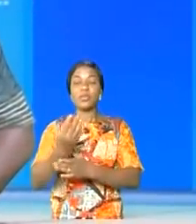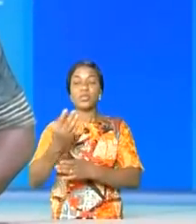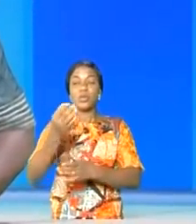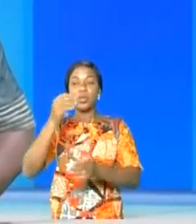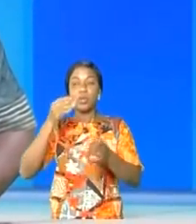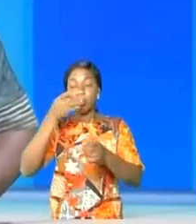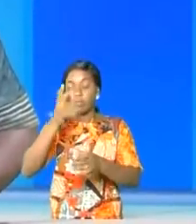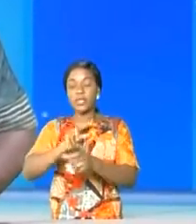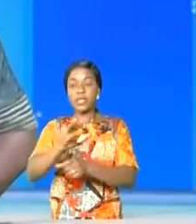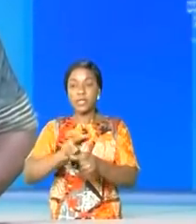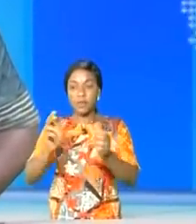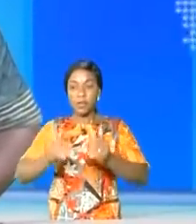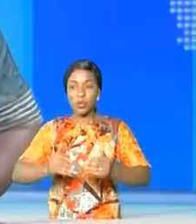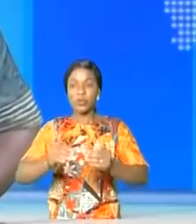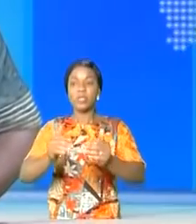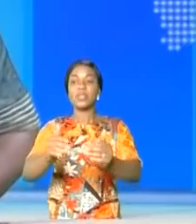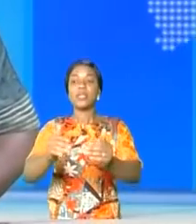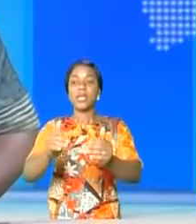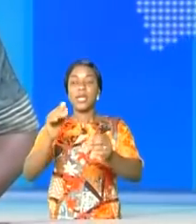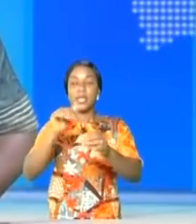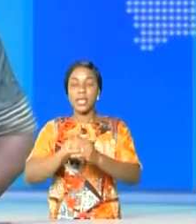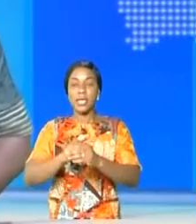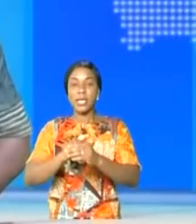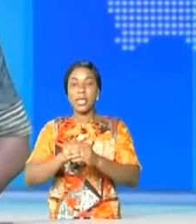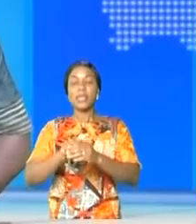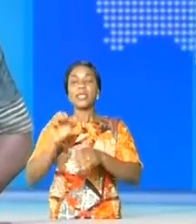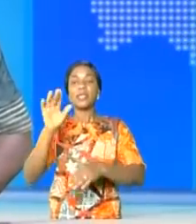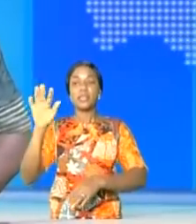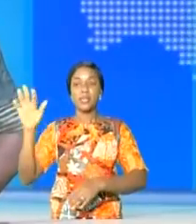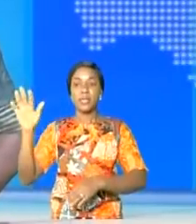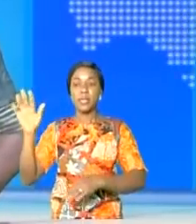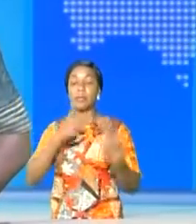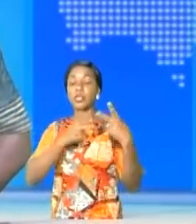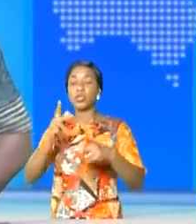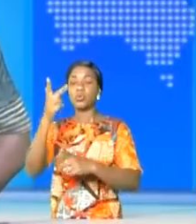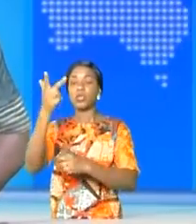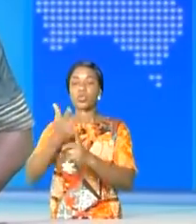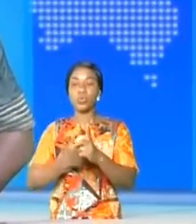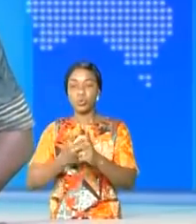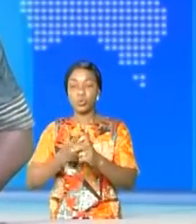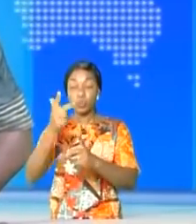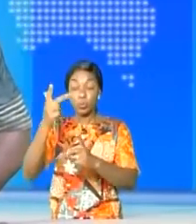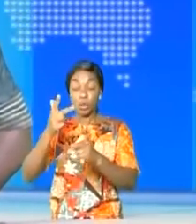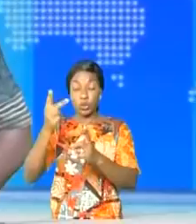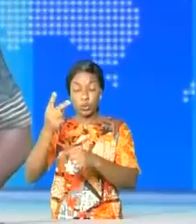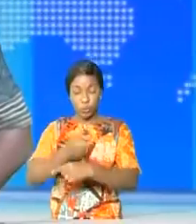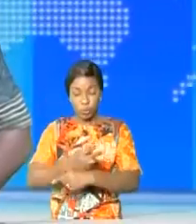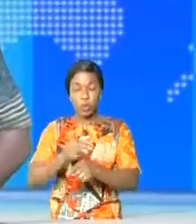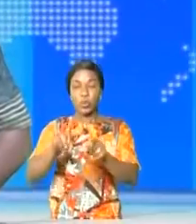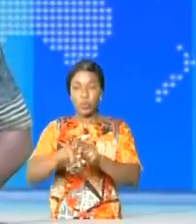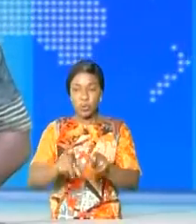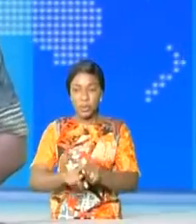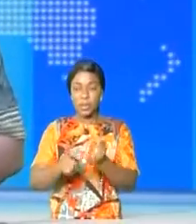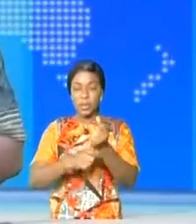-19 se sont achevés dans la capitale Kinshasa. Durant trois jours, les professionnels des médias ont été sensibilisés